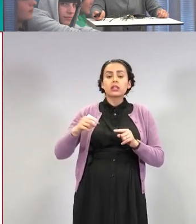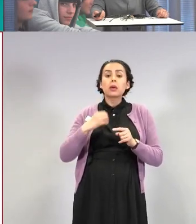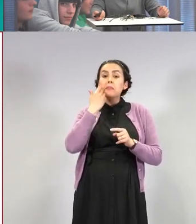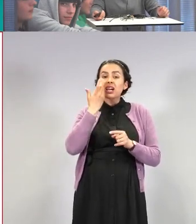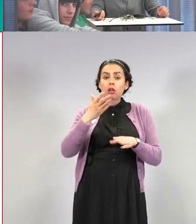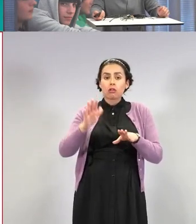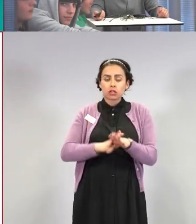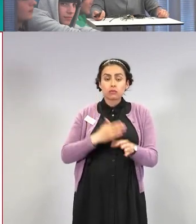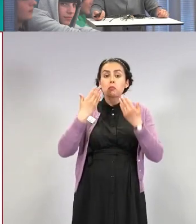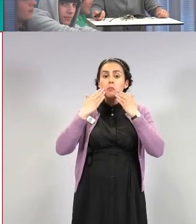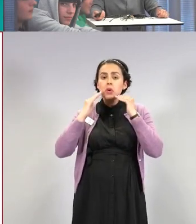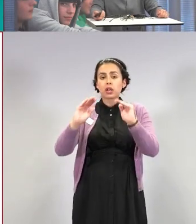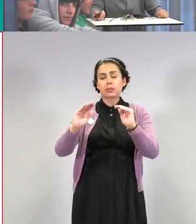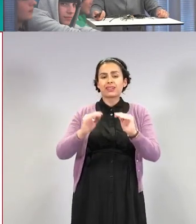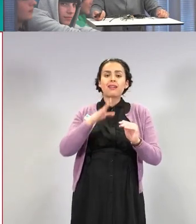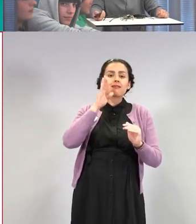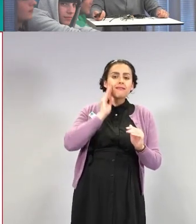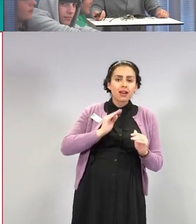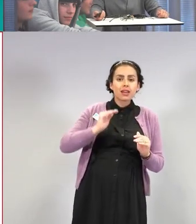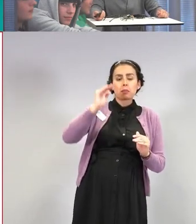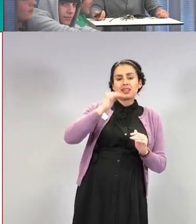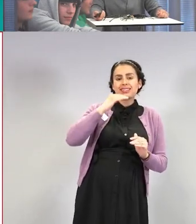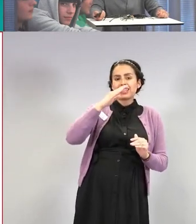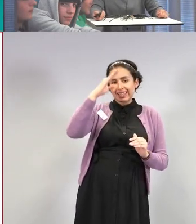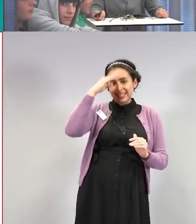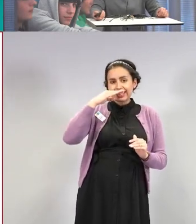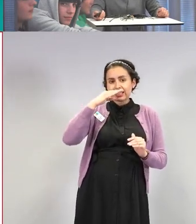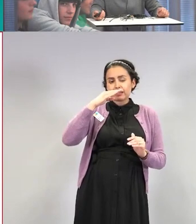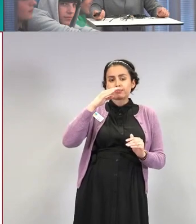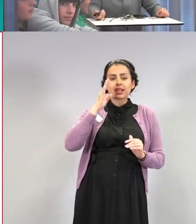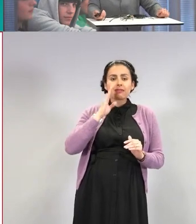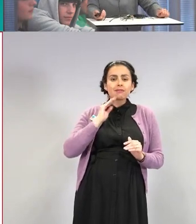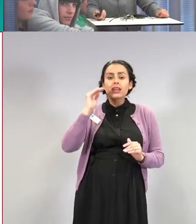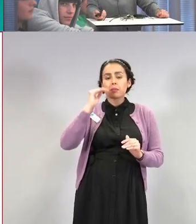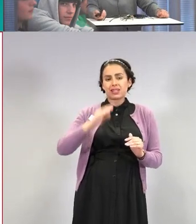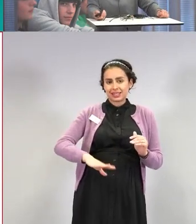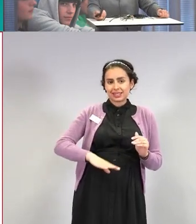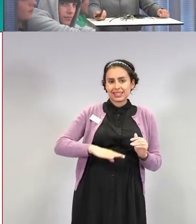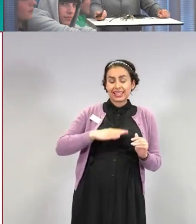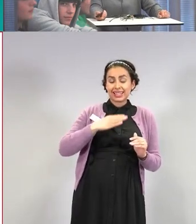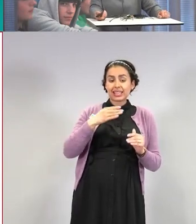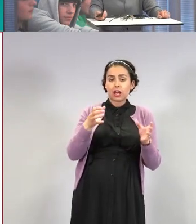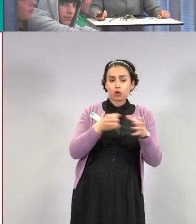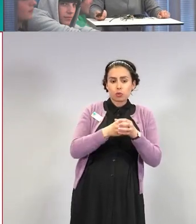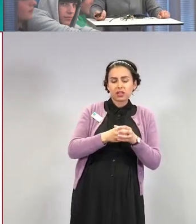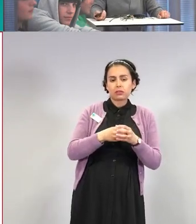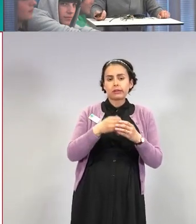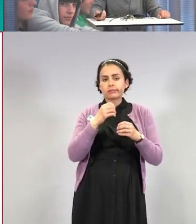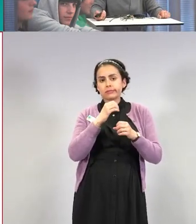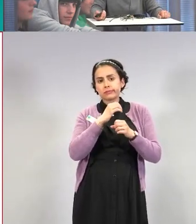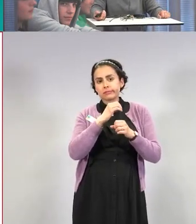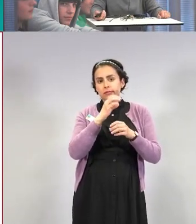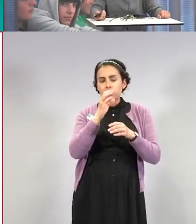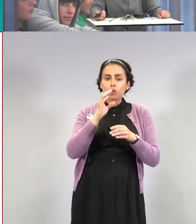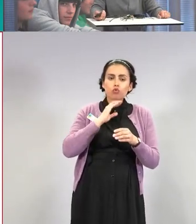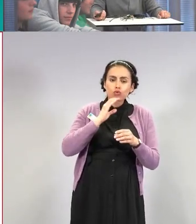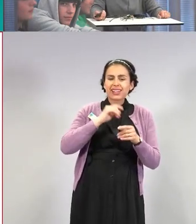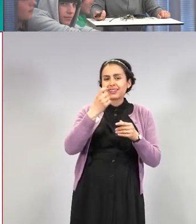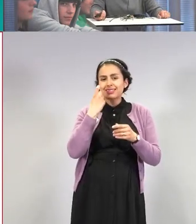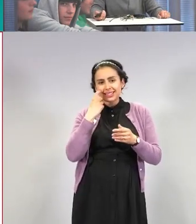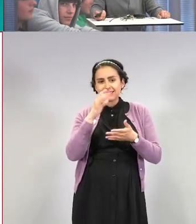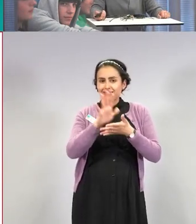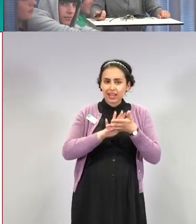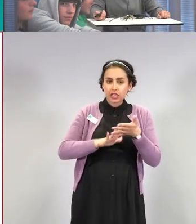Nämä vanhimmat ikäryhmät, siinä ensimmäiset, onko se nyt ruskehtava ja sininen, niin ne ovat jo 90 prosenttia